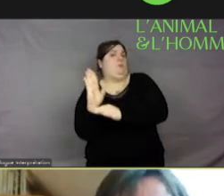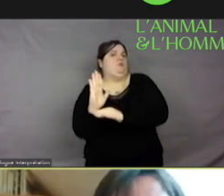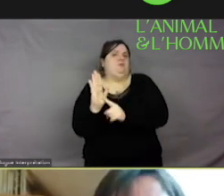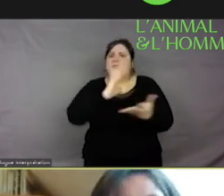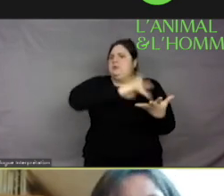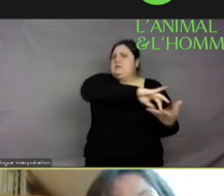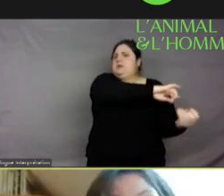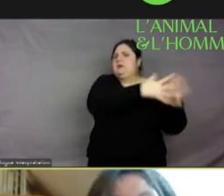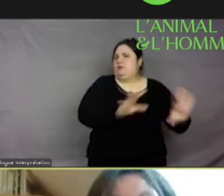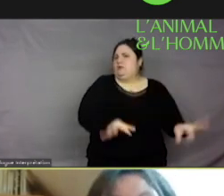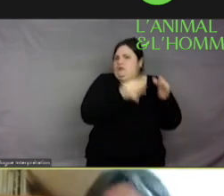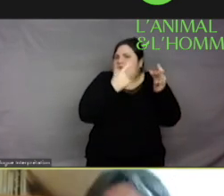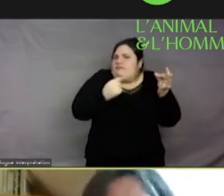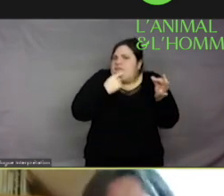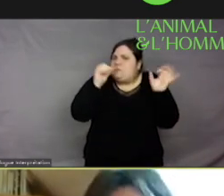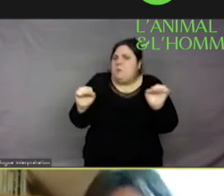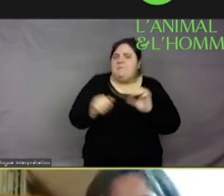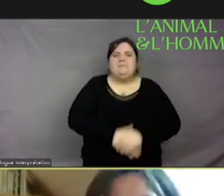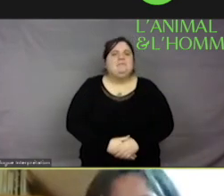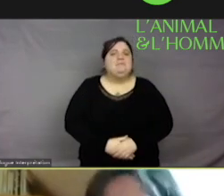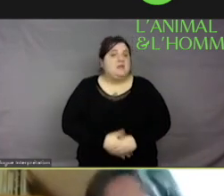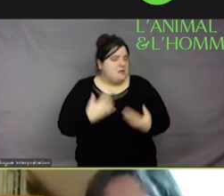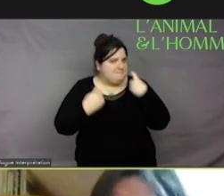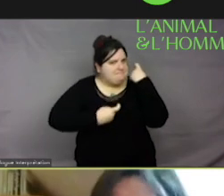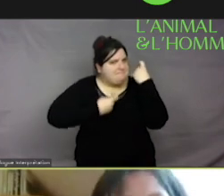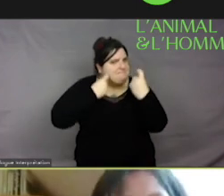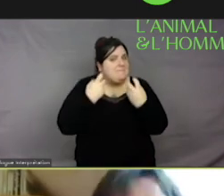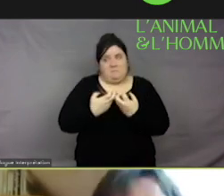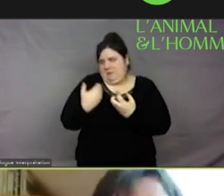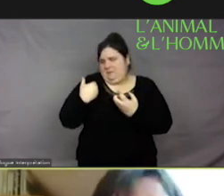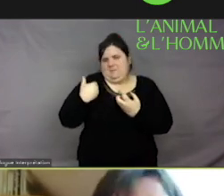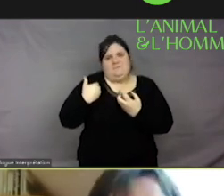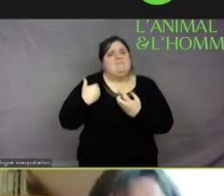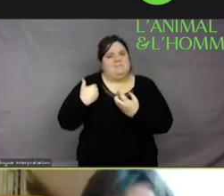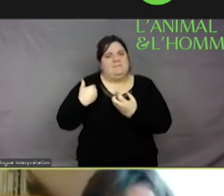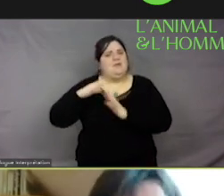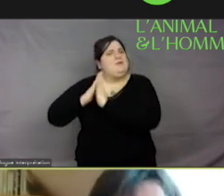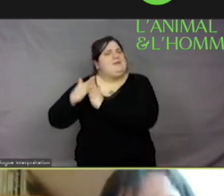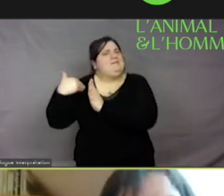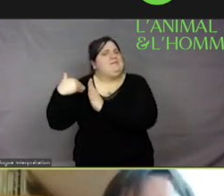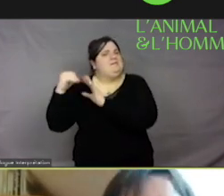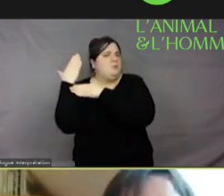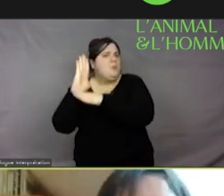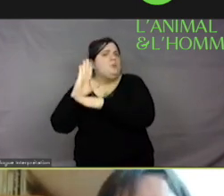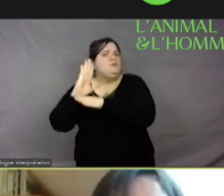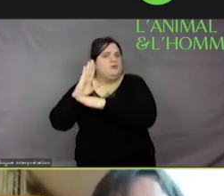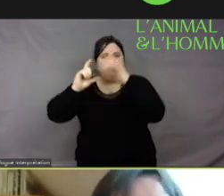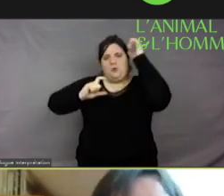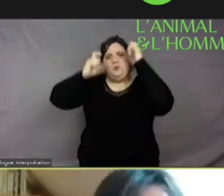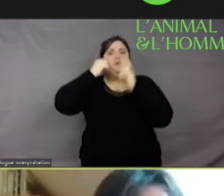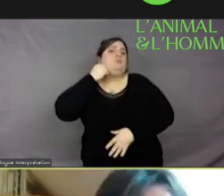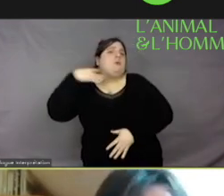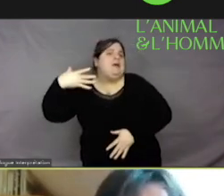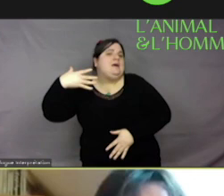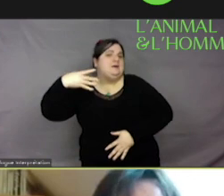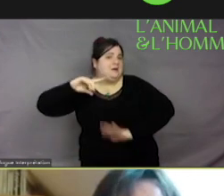ligne, et puis voir comment, justement, là, je l'ai évoqué dans L'ours polaire et le droit, puisque c'est le livre de Jean-Marc Neumann, j'en ai fait